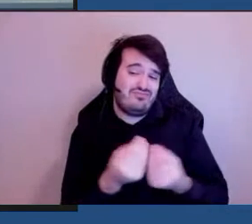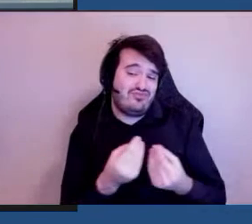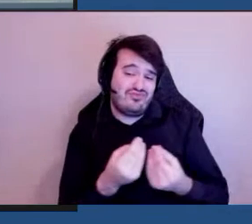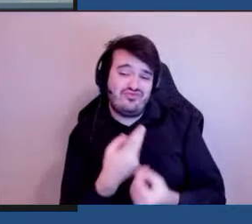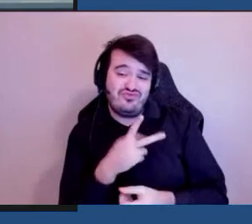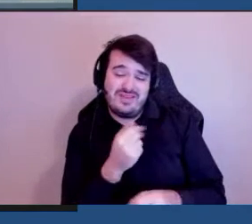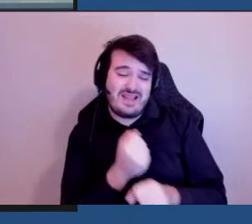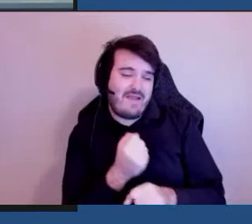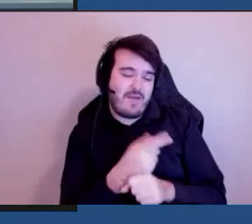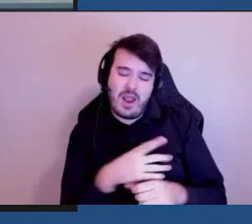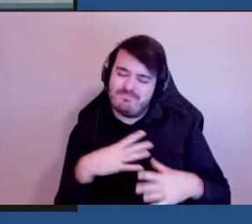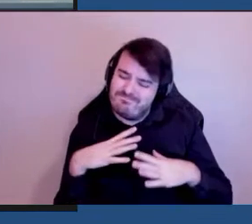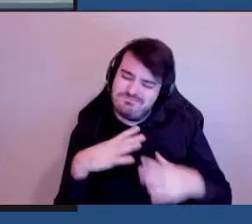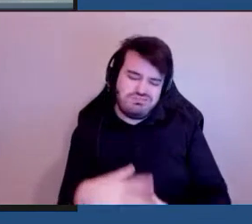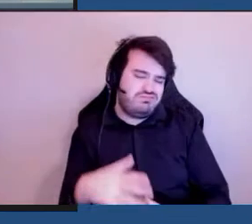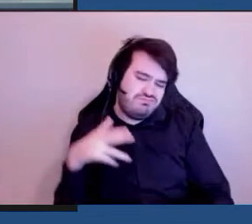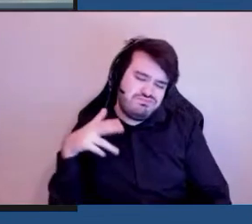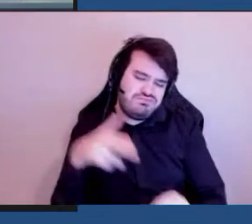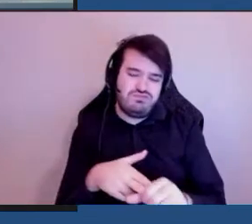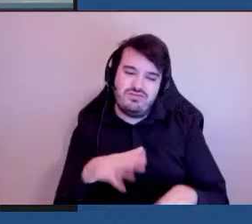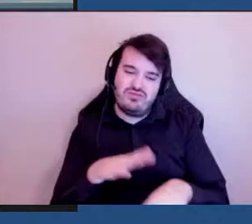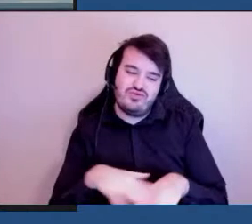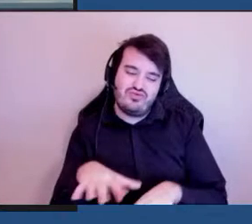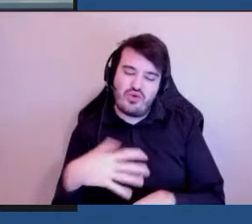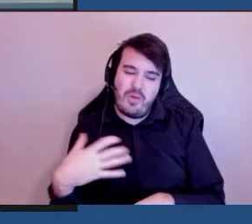débrouillé au sein de notre comité consultatif.